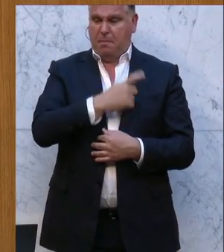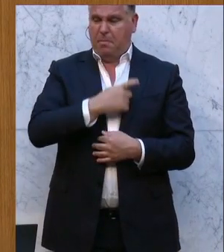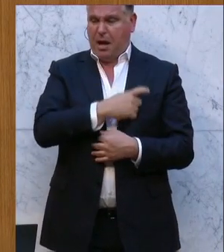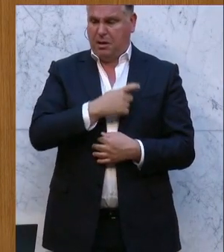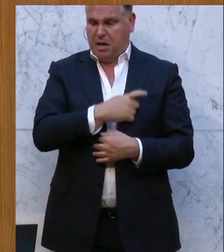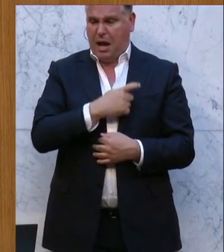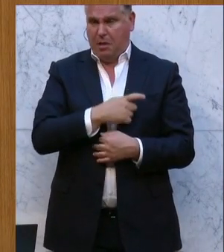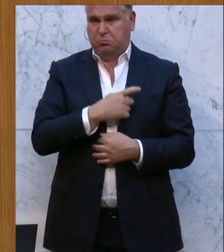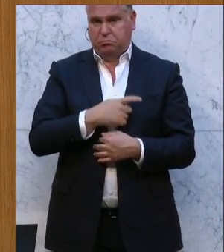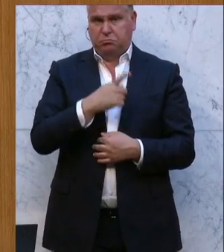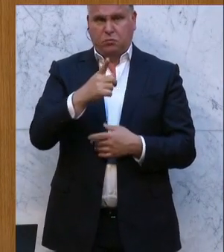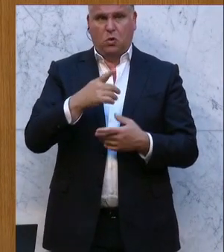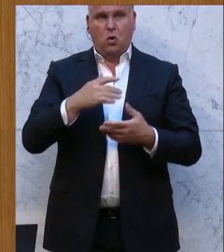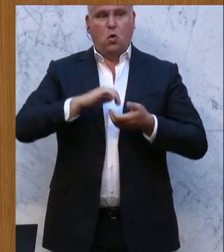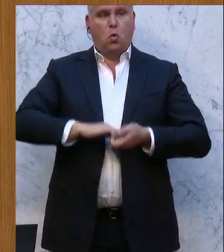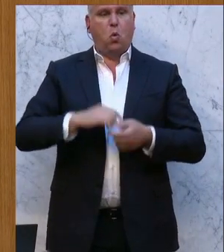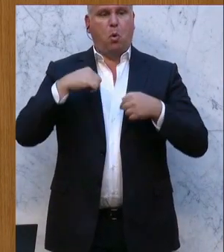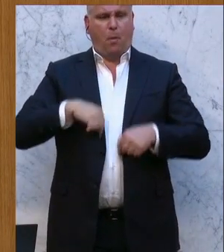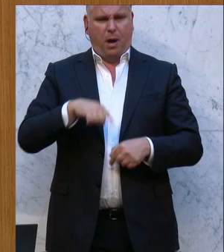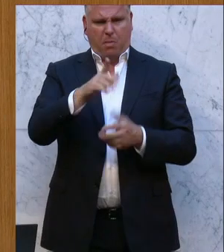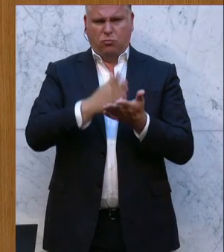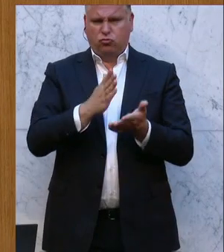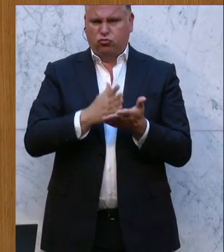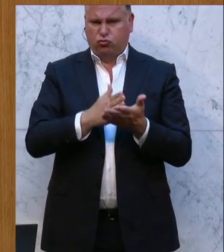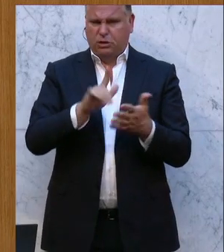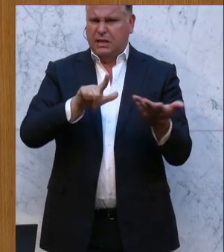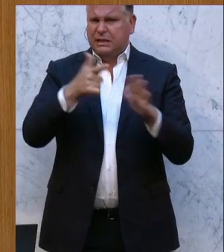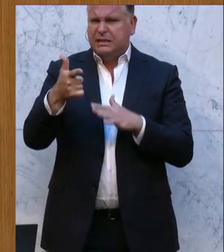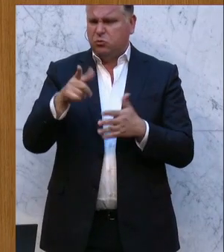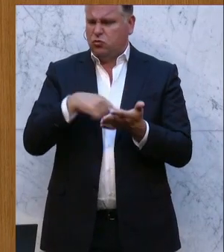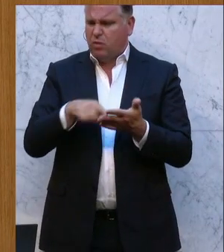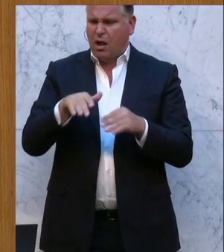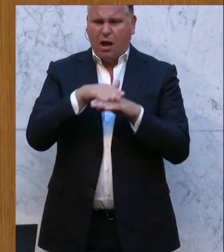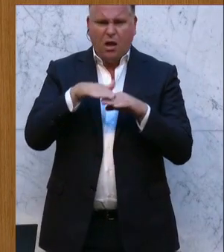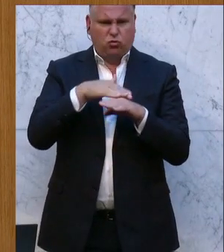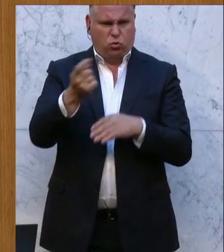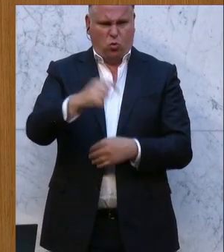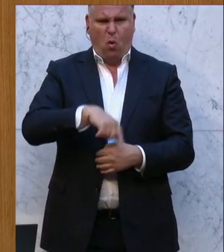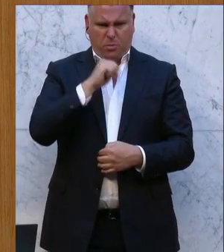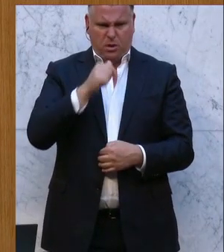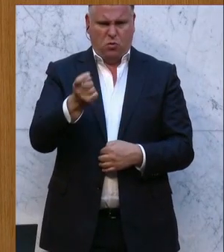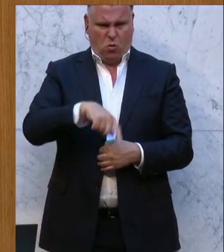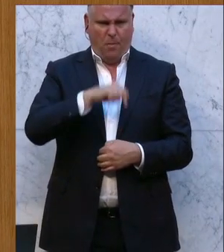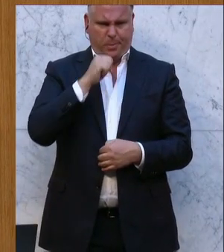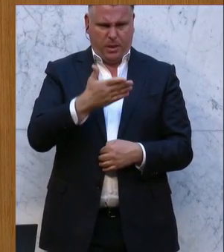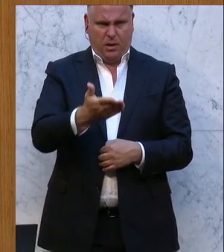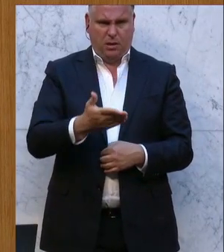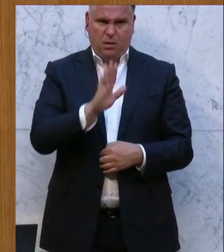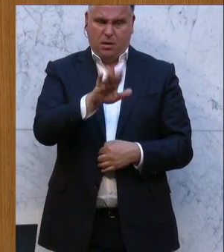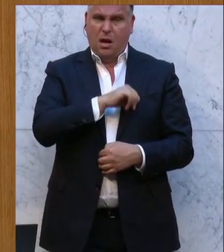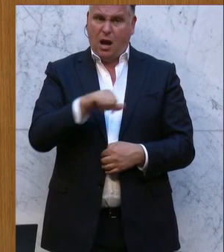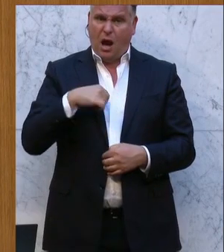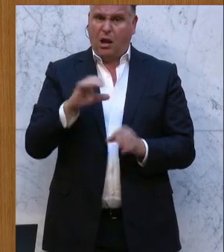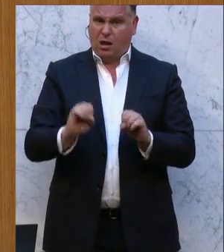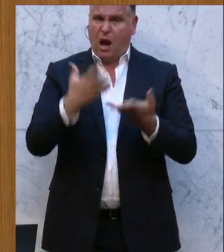deren Klubobmann zum 27. Mal entschuldigt ist, auch wenn es um seine eigene Aktuelle Stunde